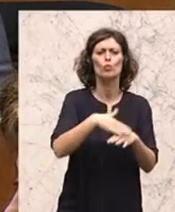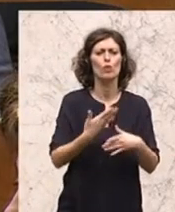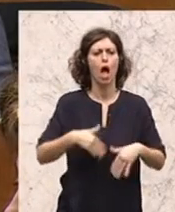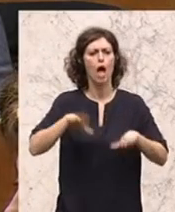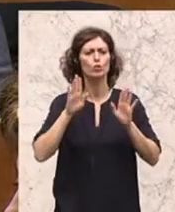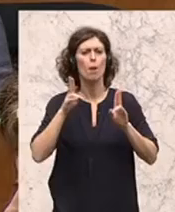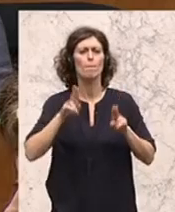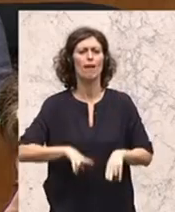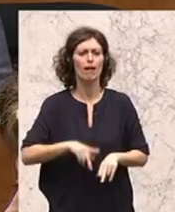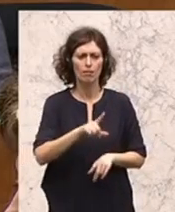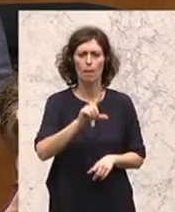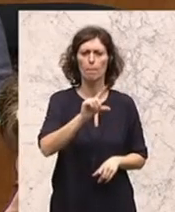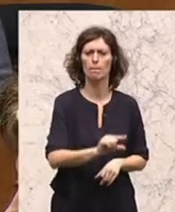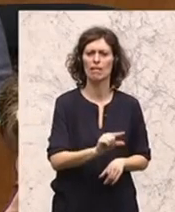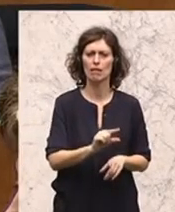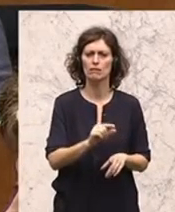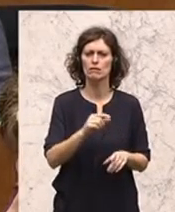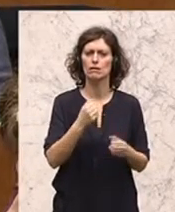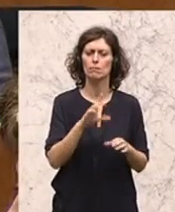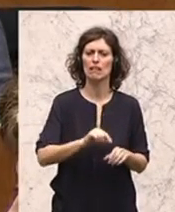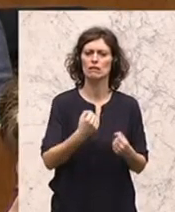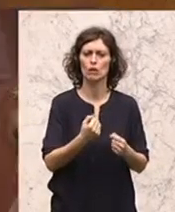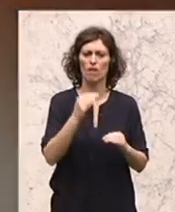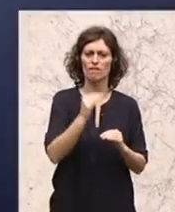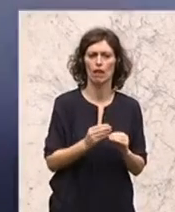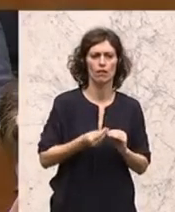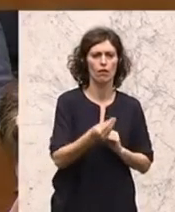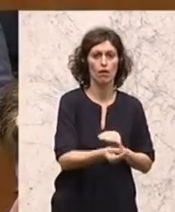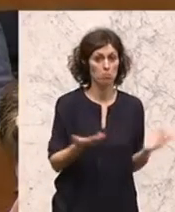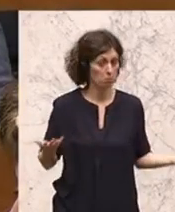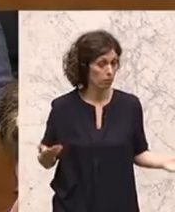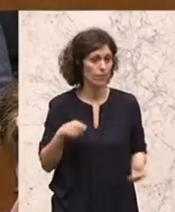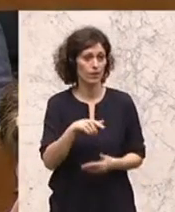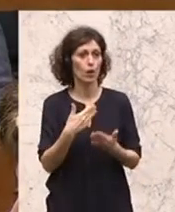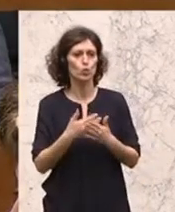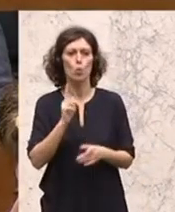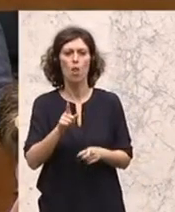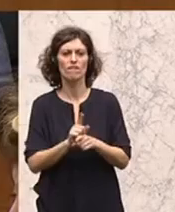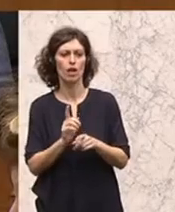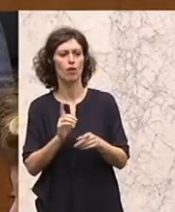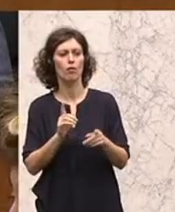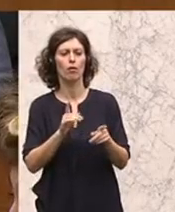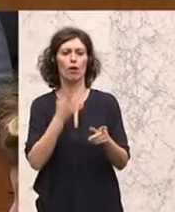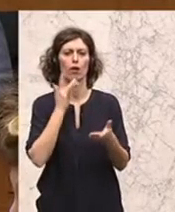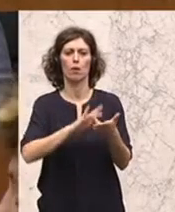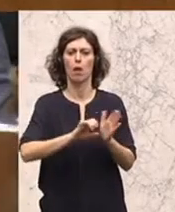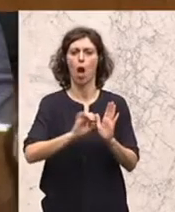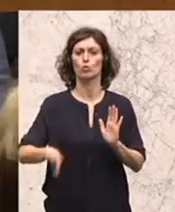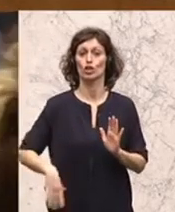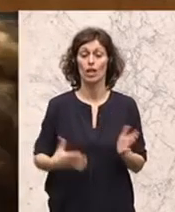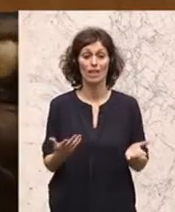Asylberechtigte verminderte Mindestsicherung gibt, das soll damit sozusagen überbordet werden, dass es damit ausgeschaltet werden.